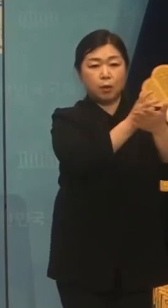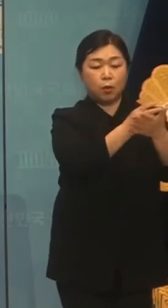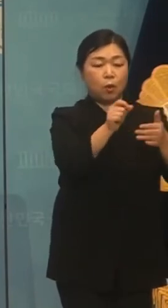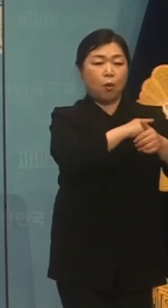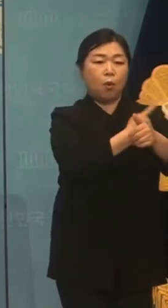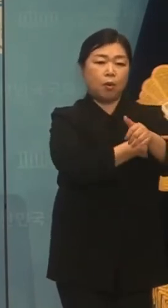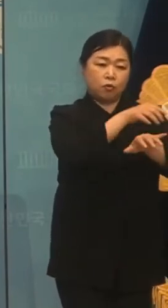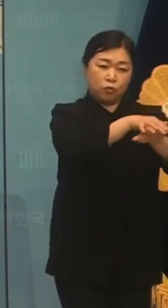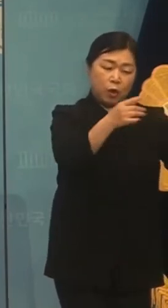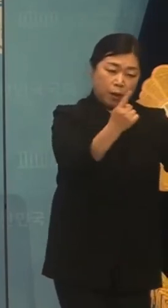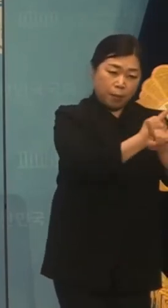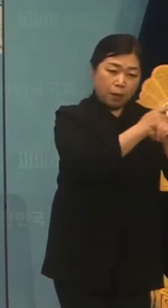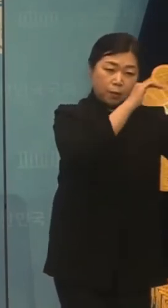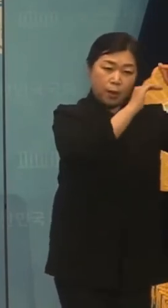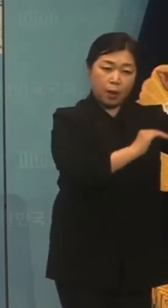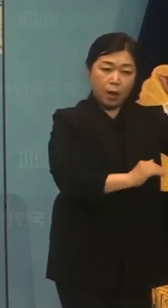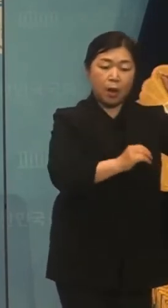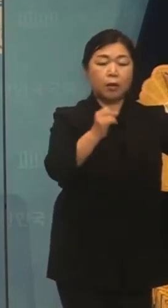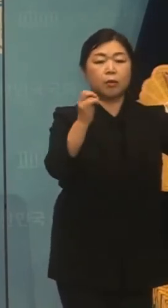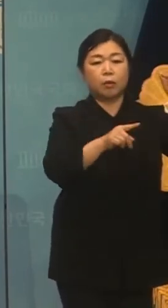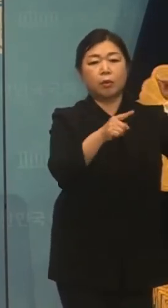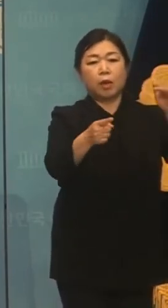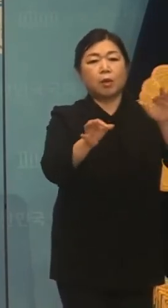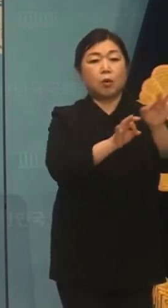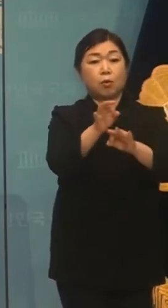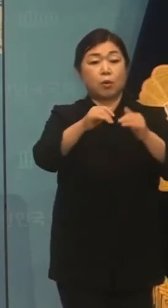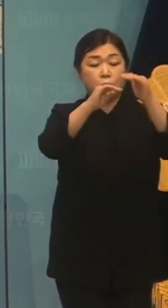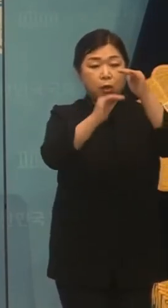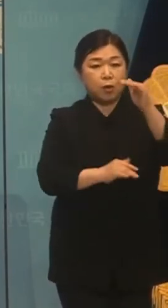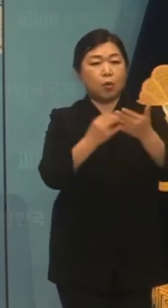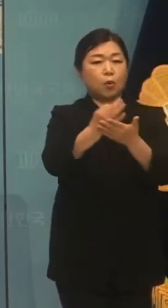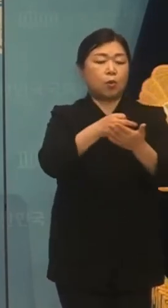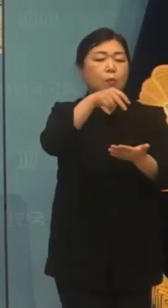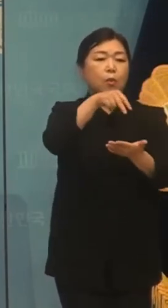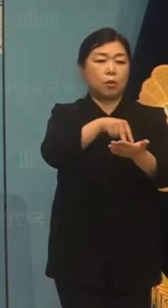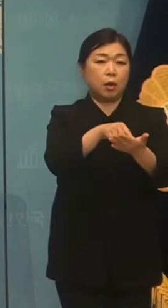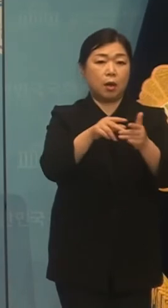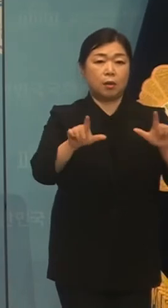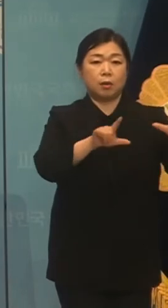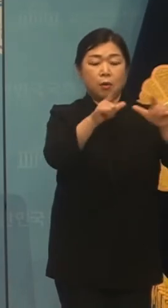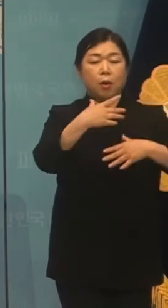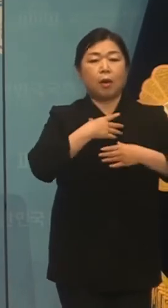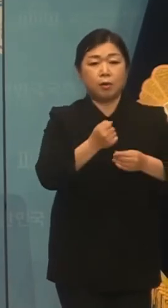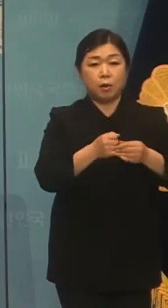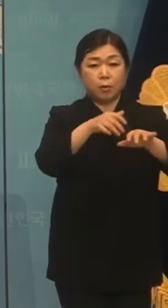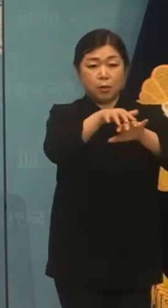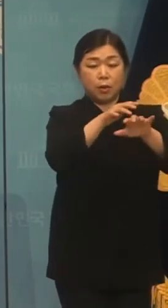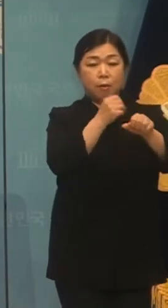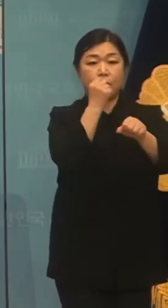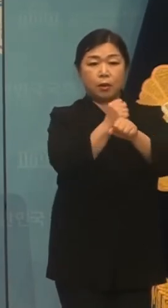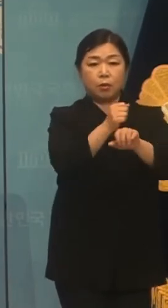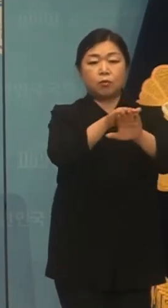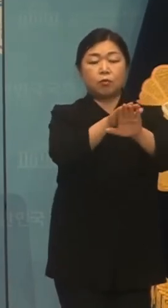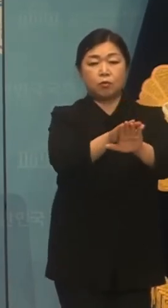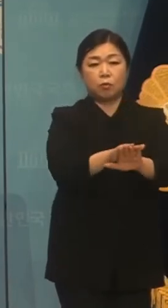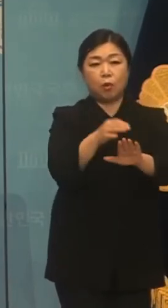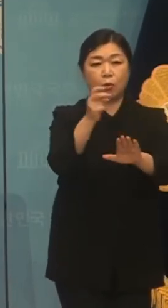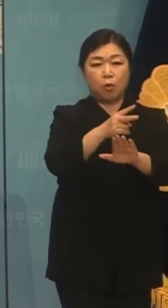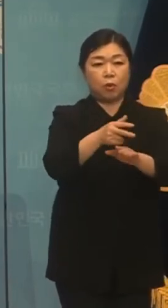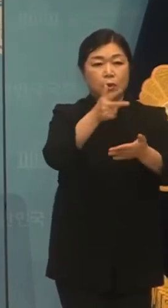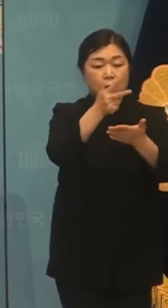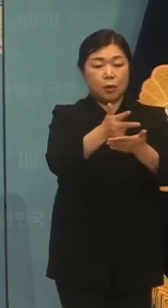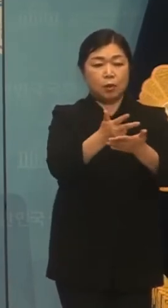권력구조 개편 방안 경제공과에서는 소득 보장 등 사회안전망책의 구축과 그리고